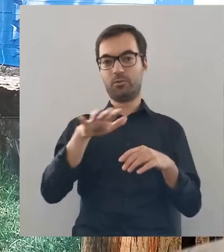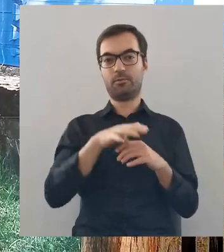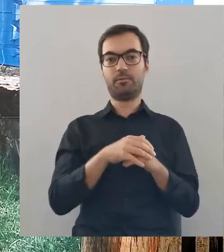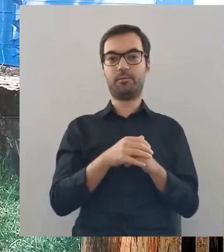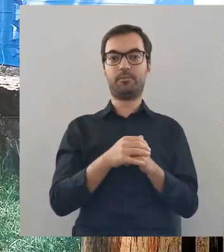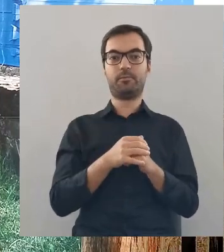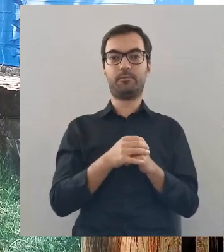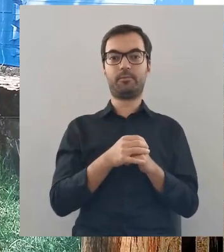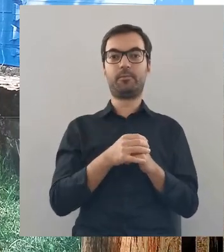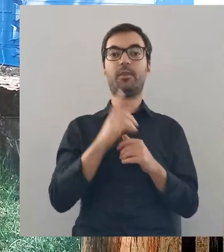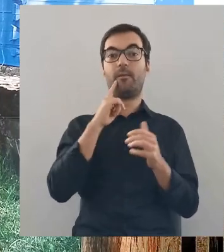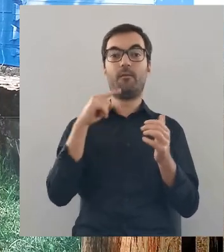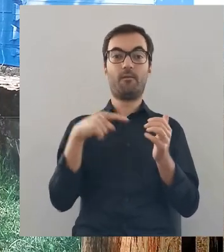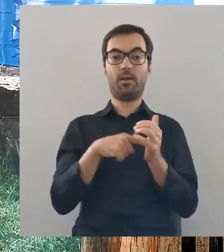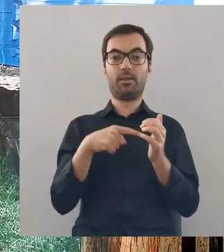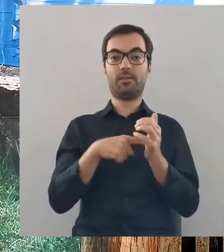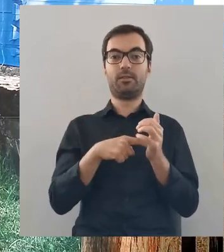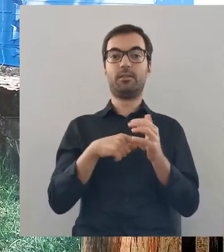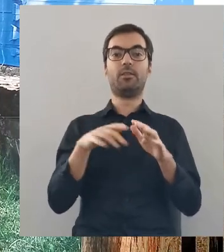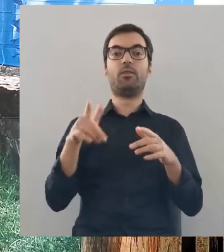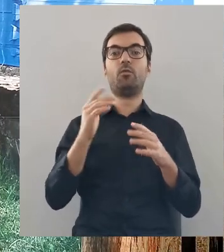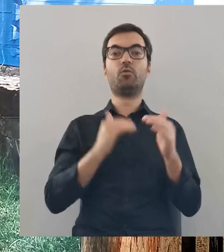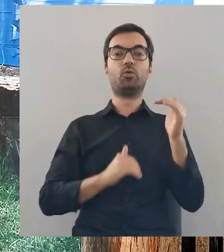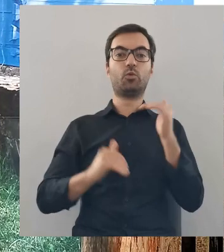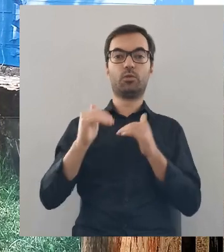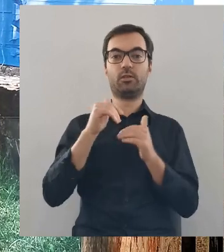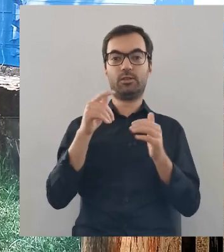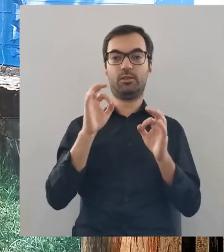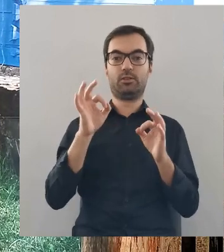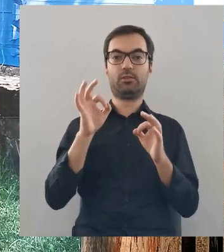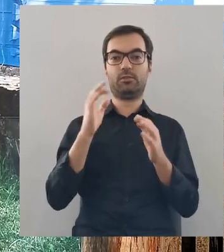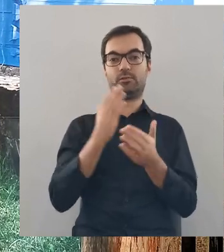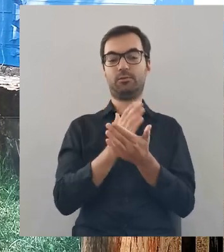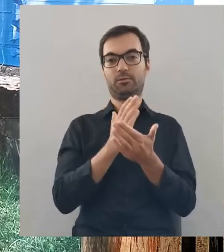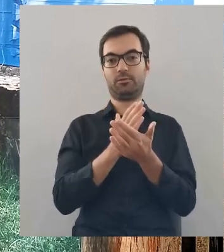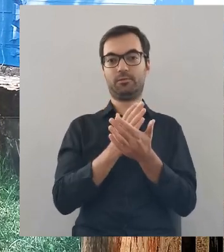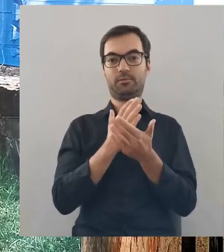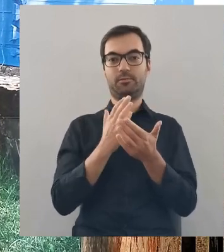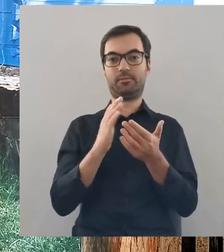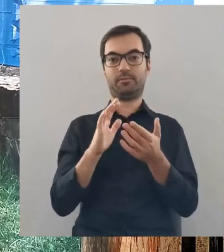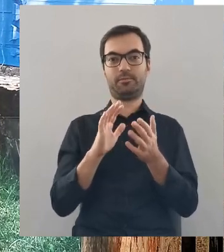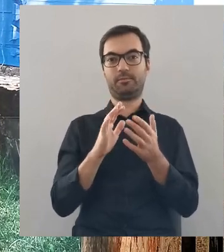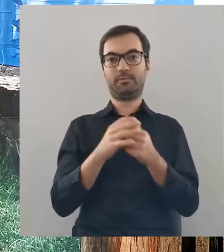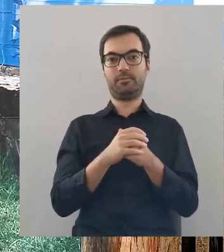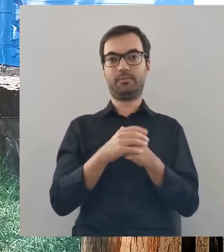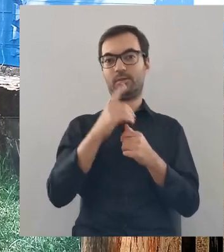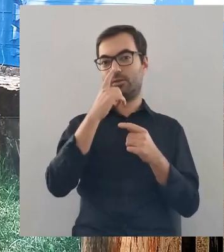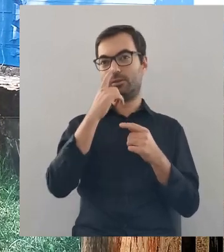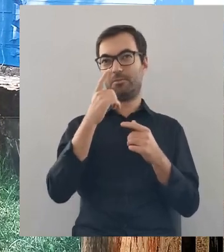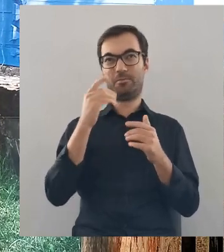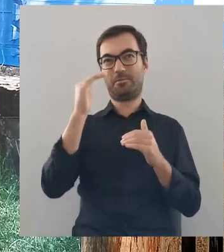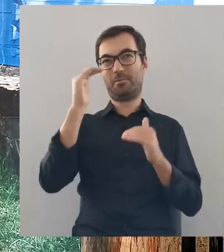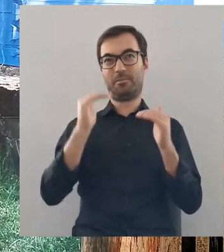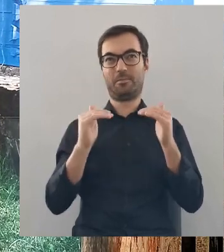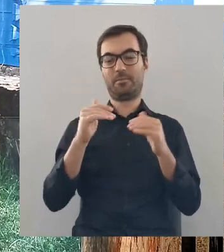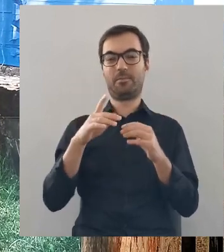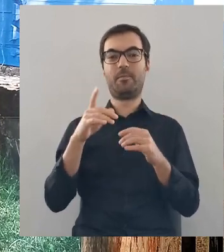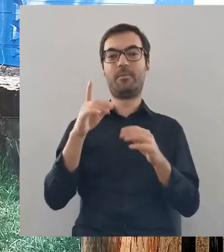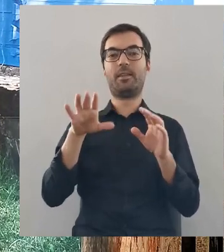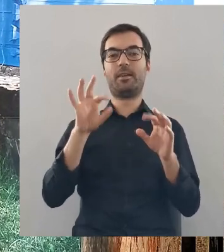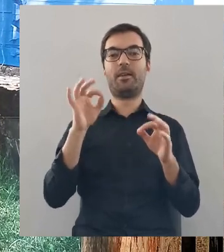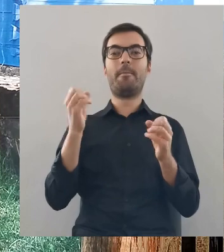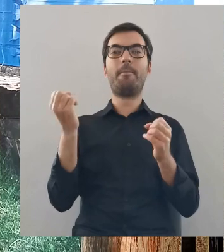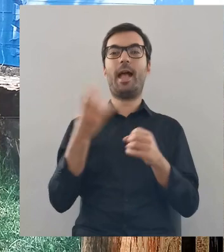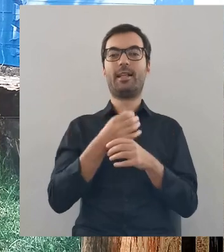miejscową ludność, to właśnie na tym wzgórzu, które dzisiaj już jest zupełnie